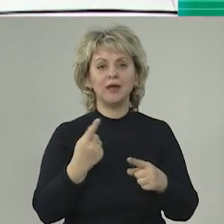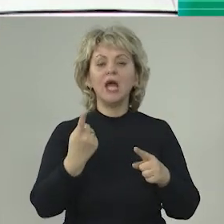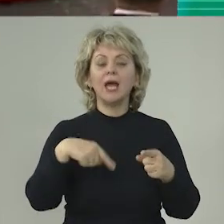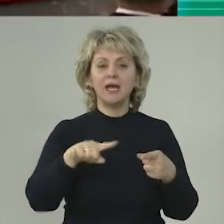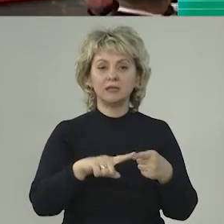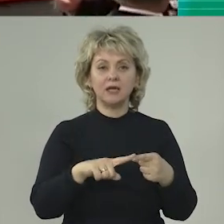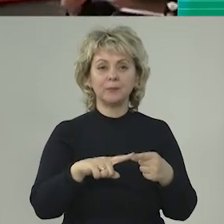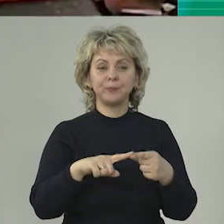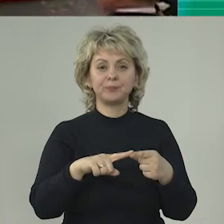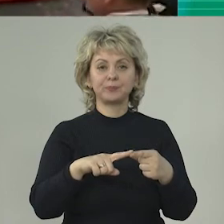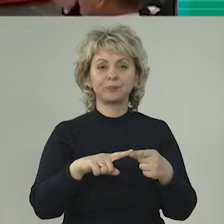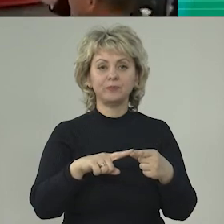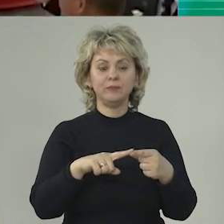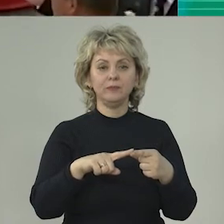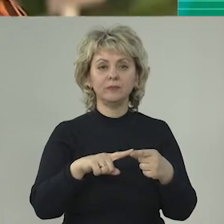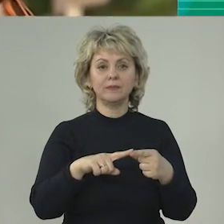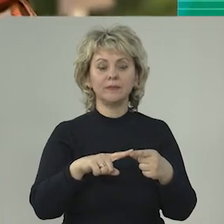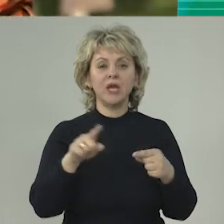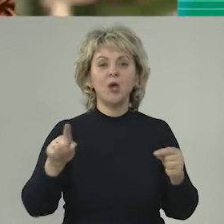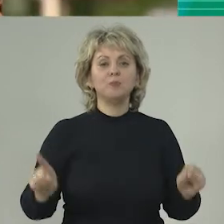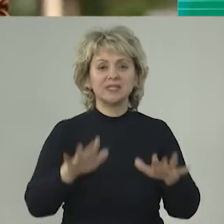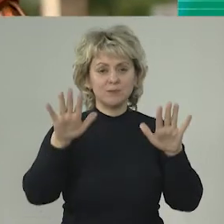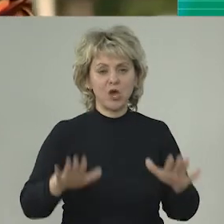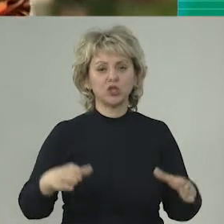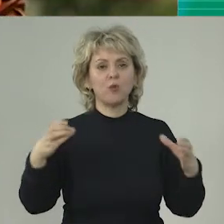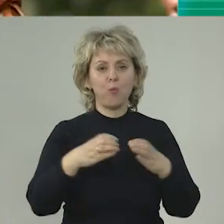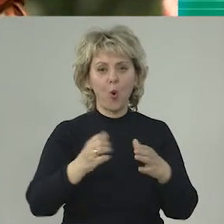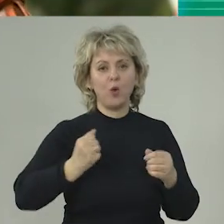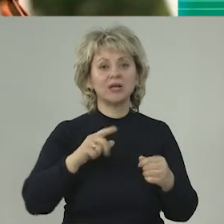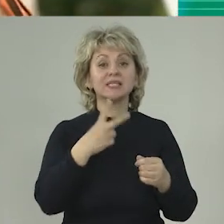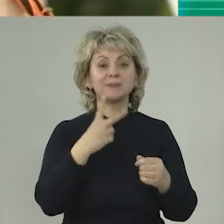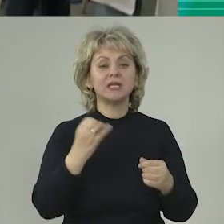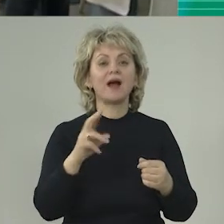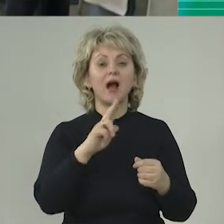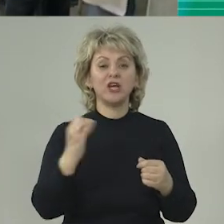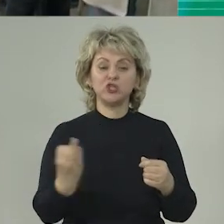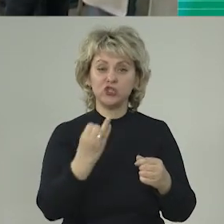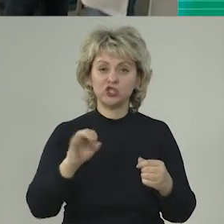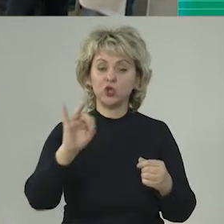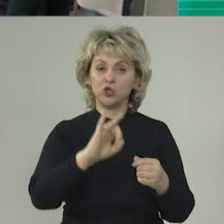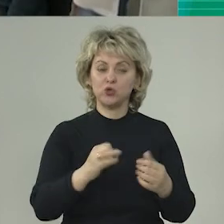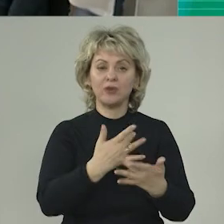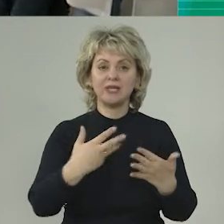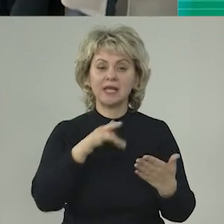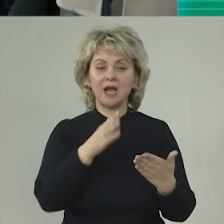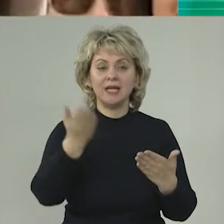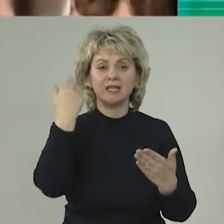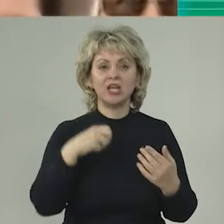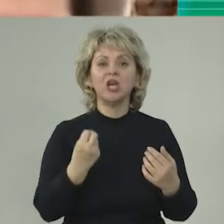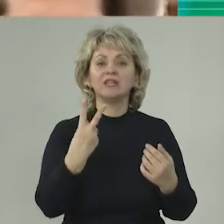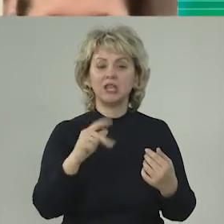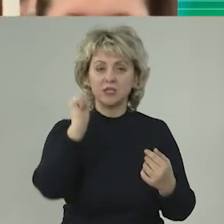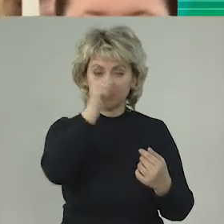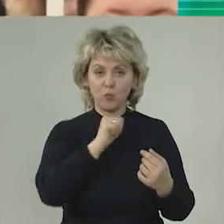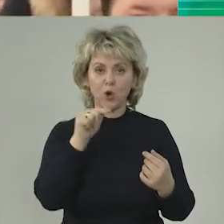это бессмертный полк. Смотри, какая интересная история. Несколько лет назад, в